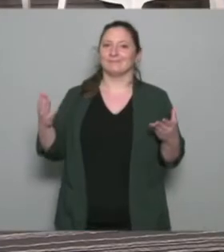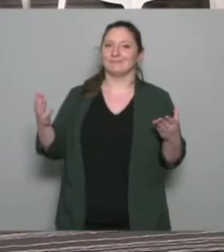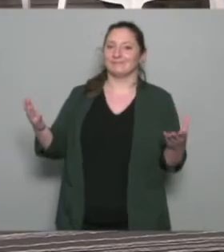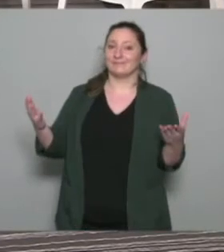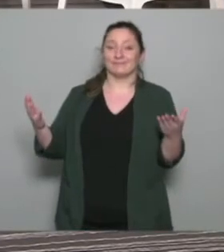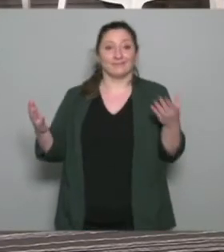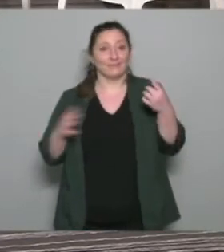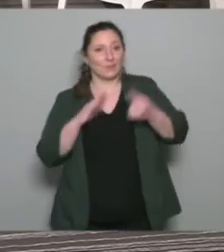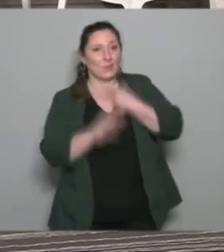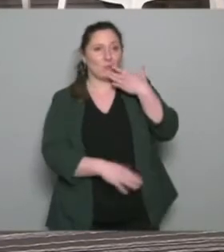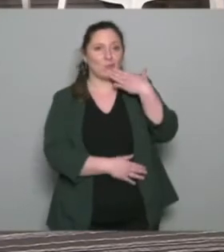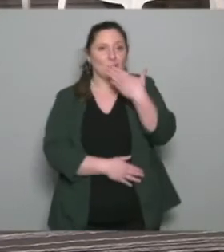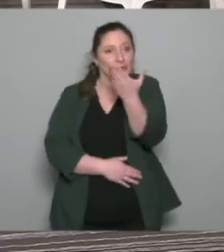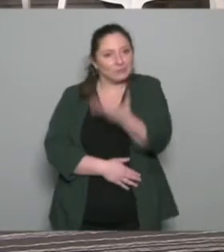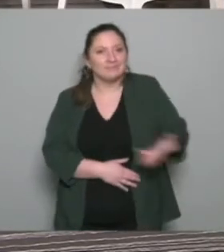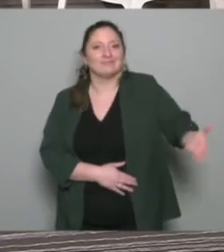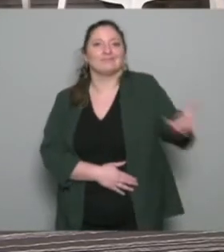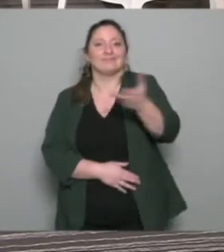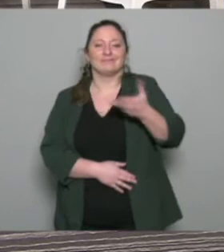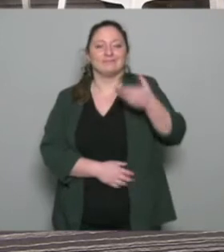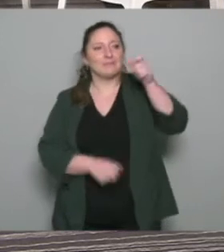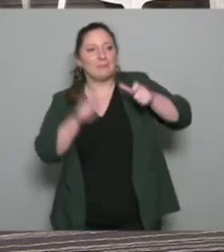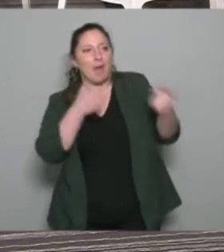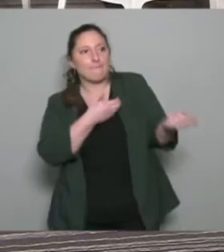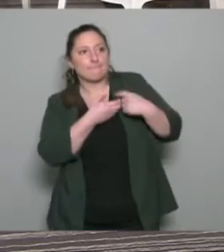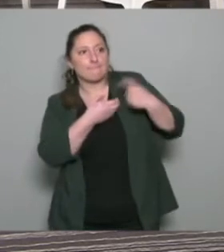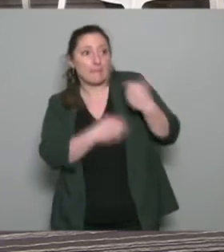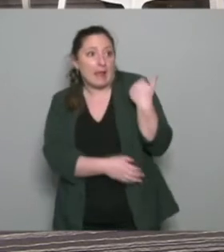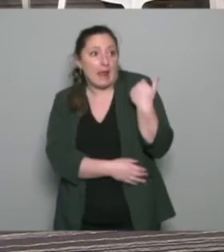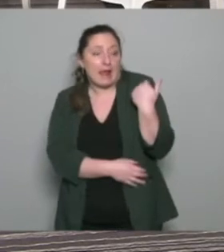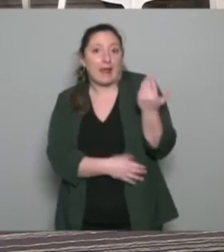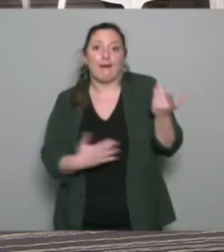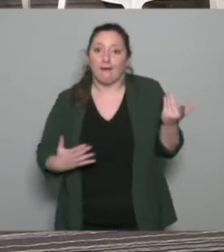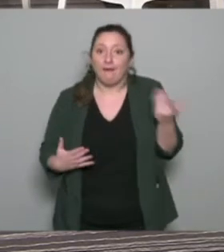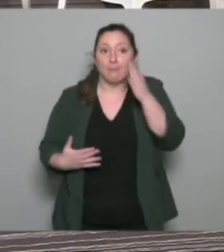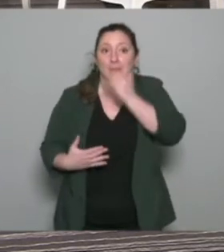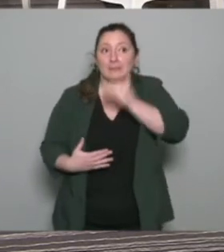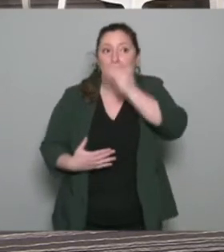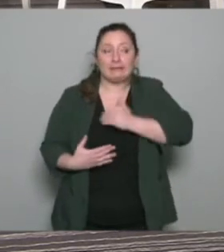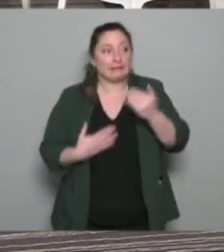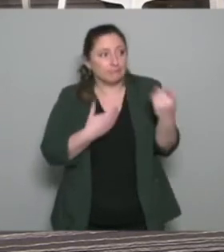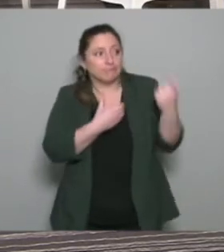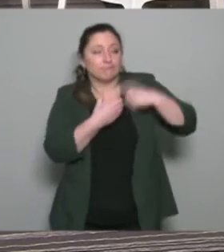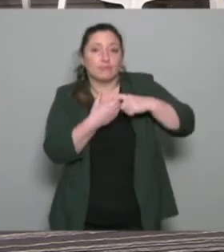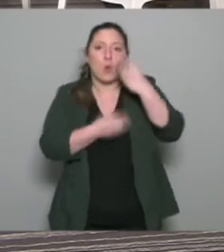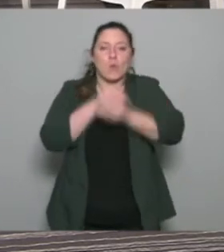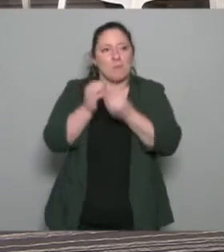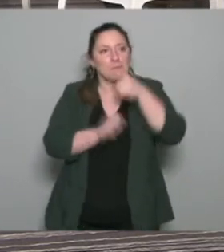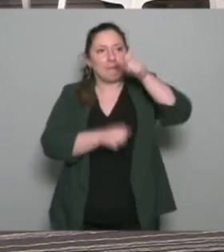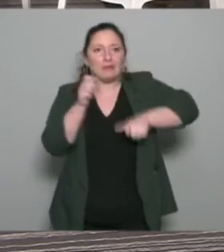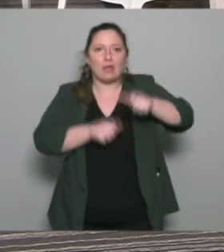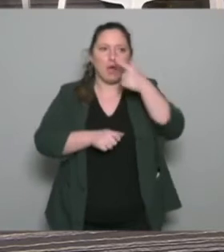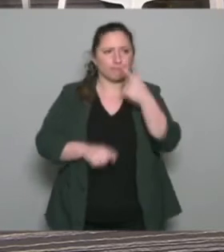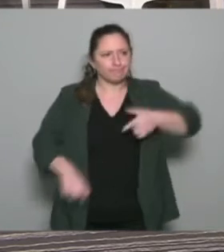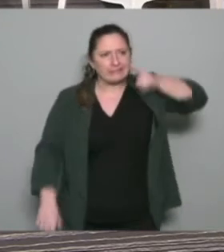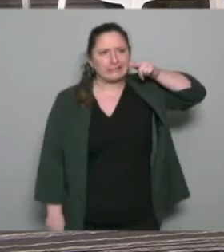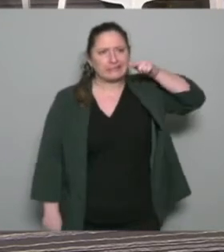Re-bonjour à tous, ceux qui nous rejoignent peut-être cet après-midi et ceux notamment qui sont là depuis deux jours, qui ont